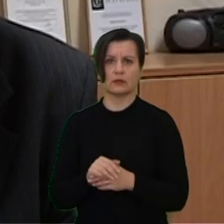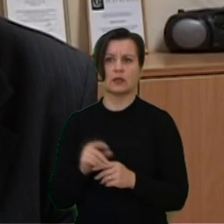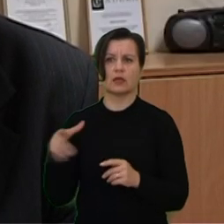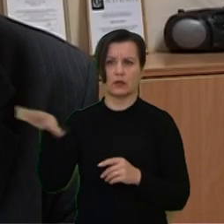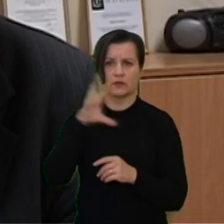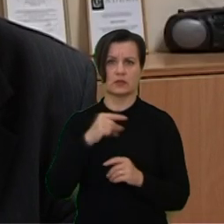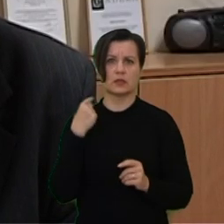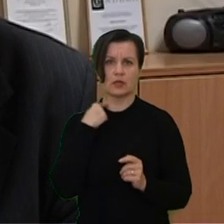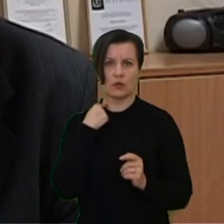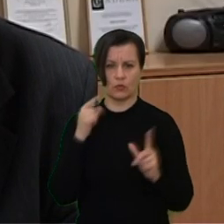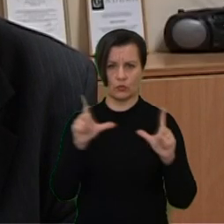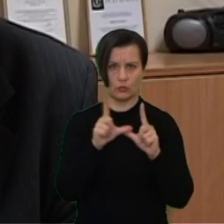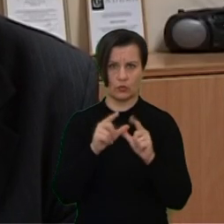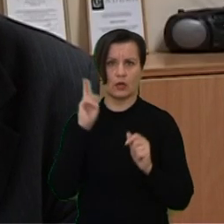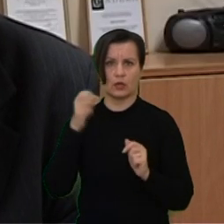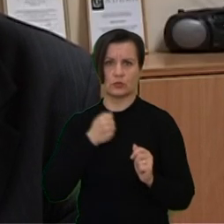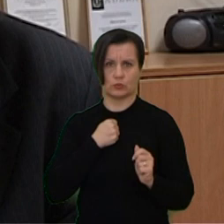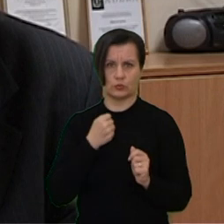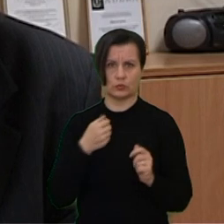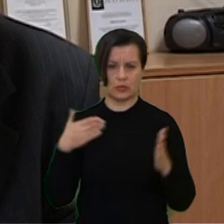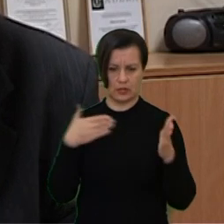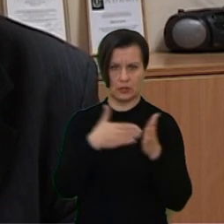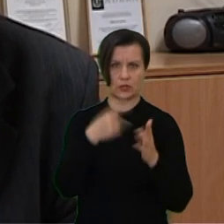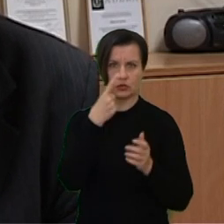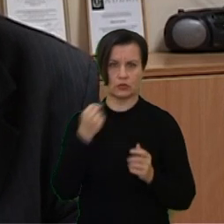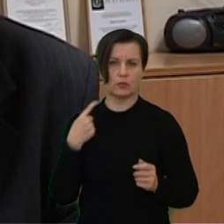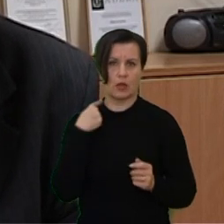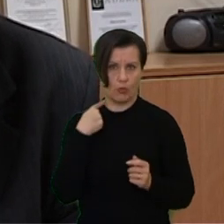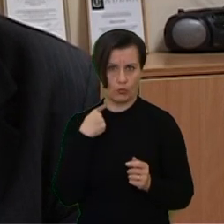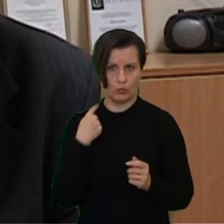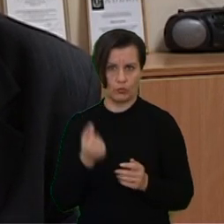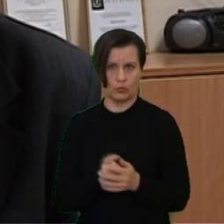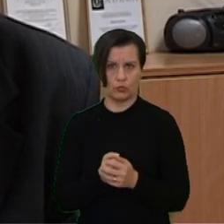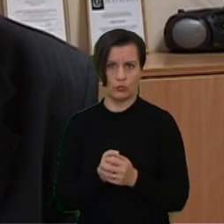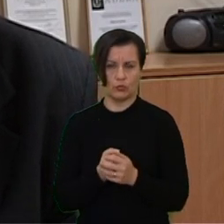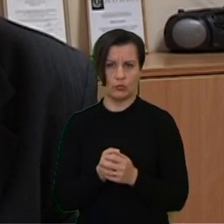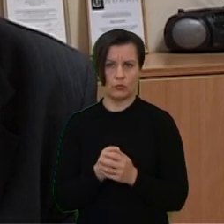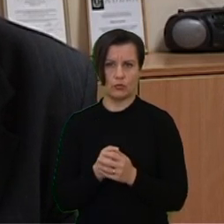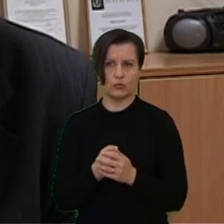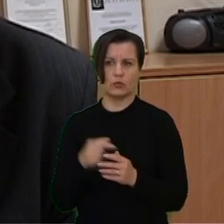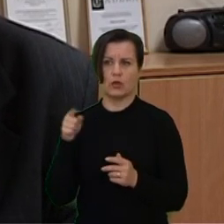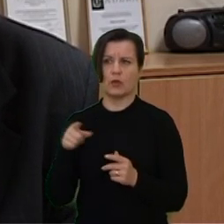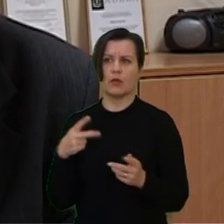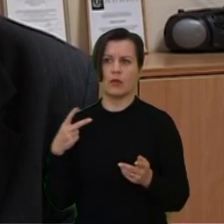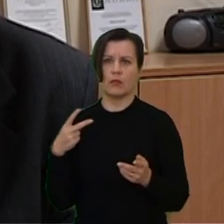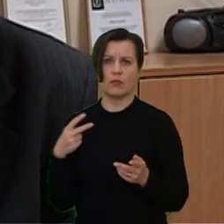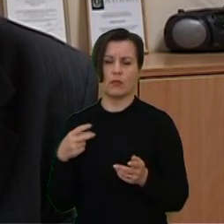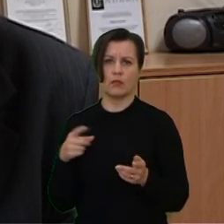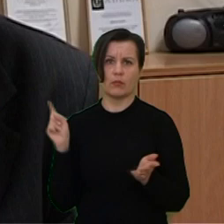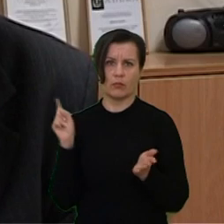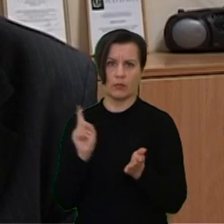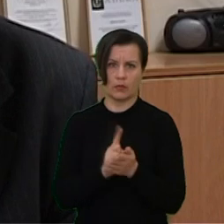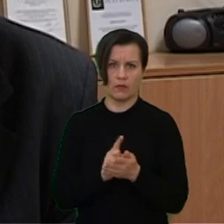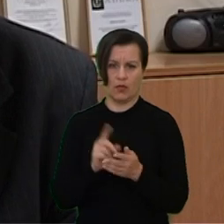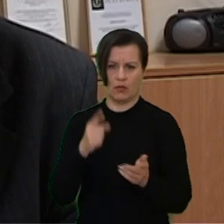keulių ūkiai laikantis iki 100 keulių turėtų būti likviduoti, jei